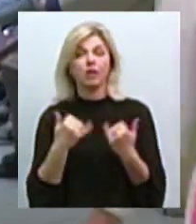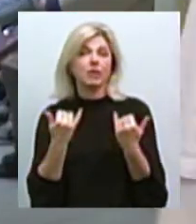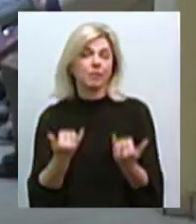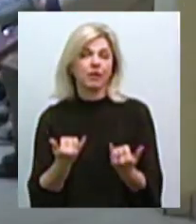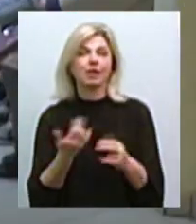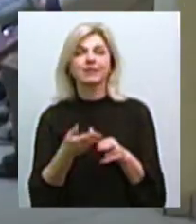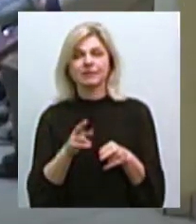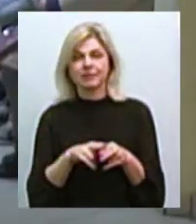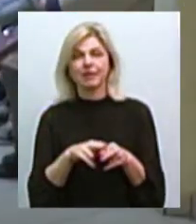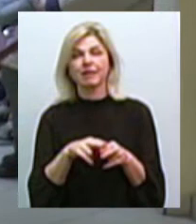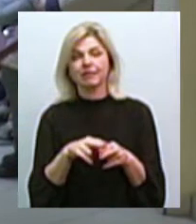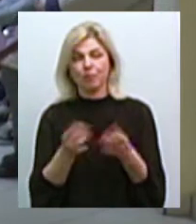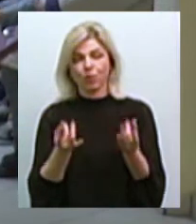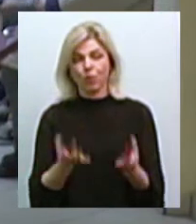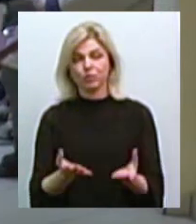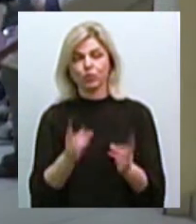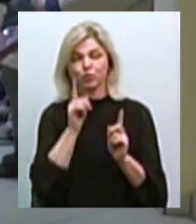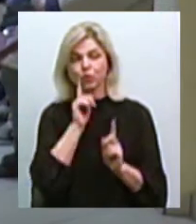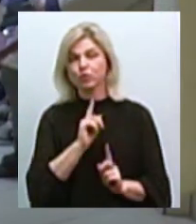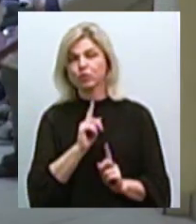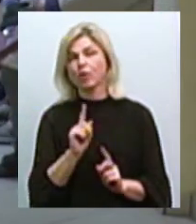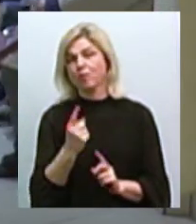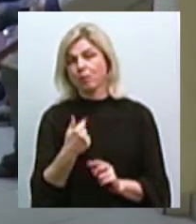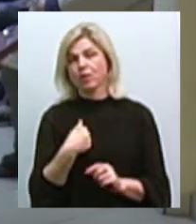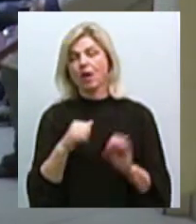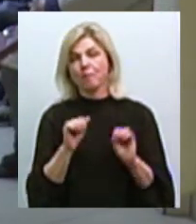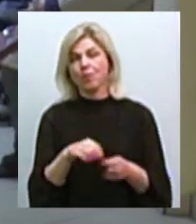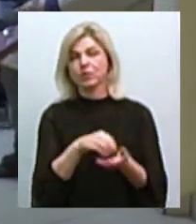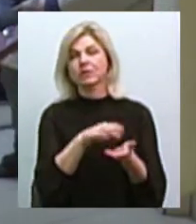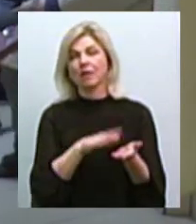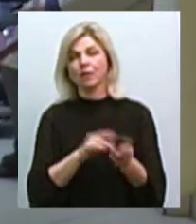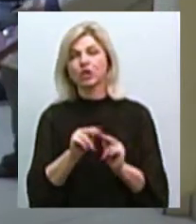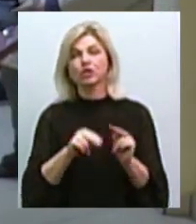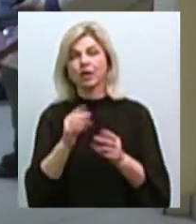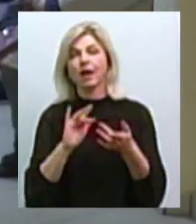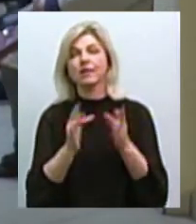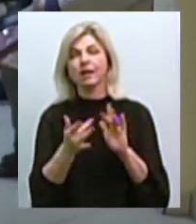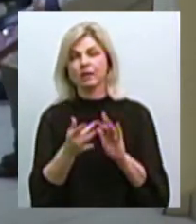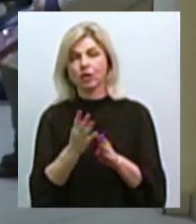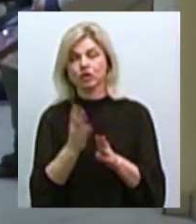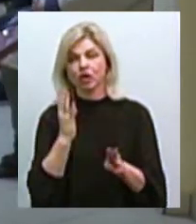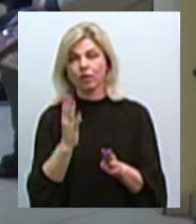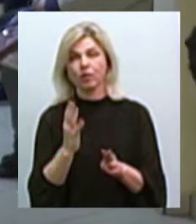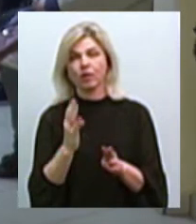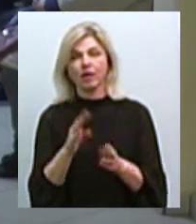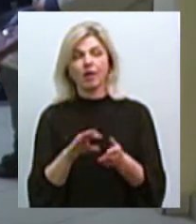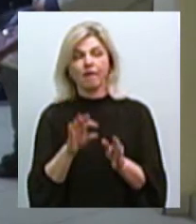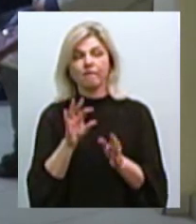це достатньо просто, зручно, тому що я можу записатися через електронну чергу, вибрати